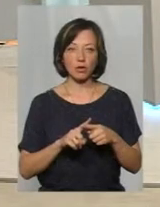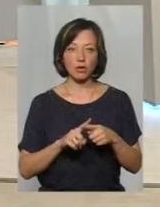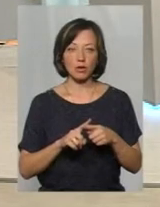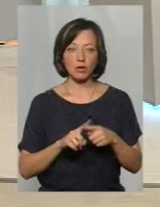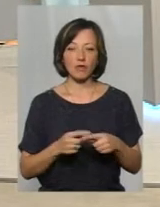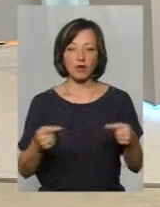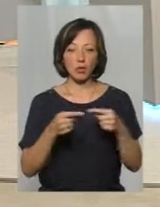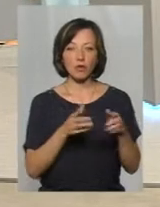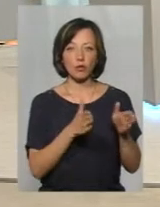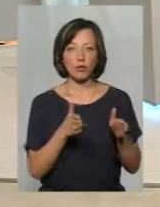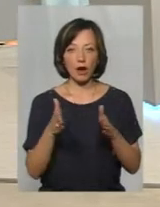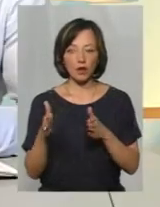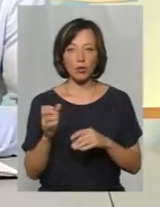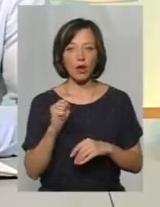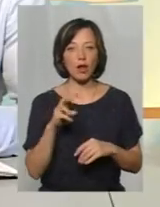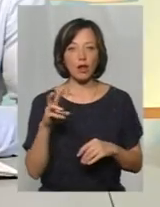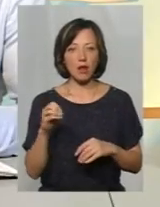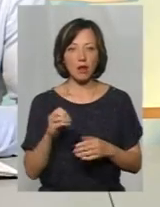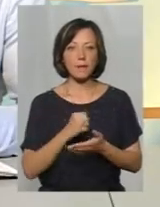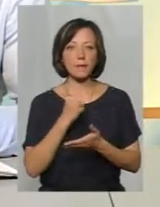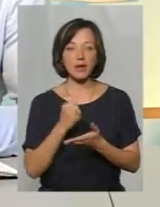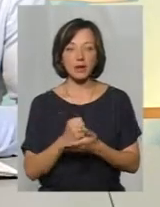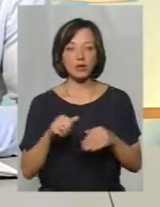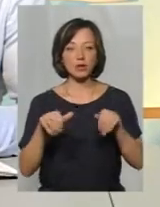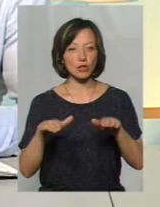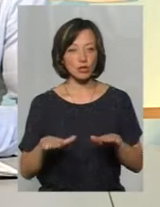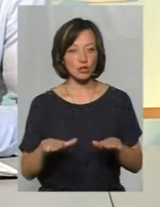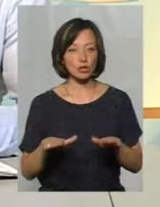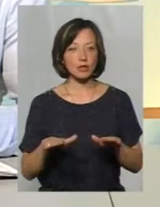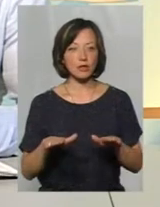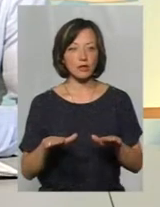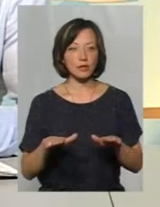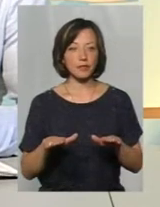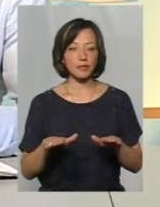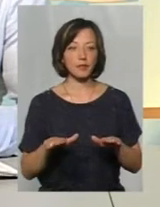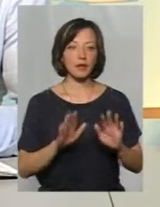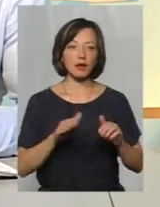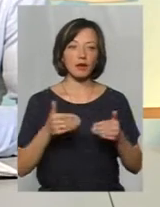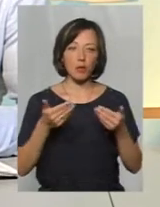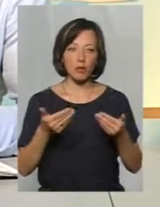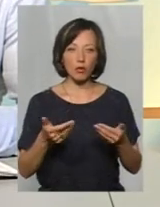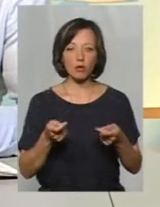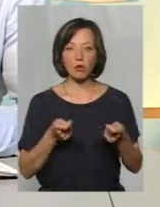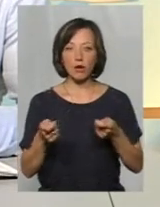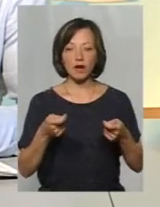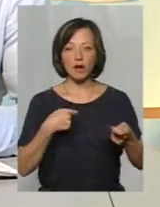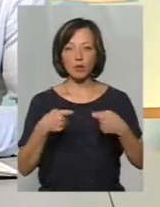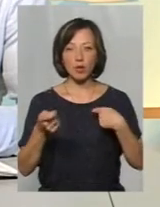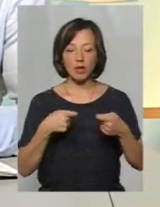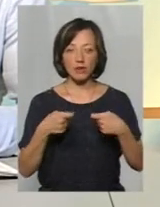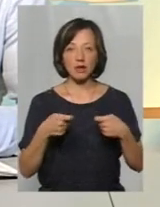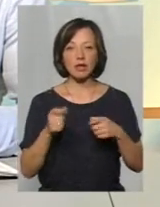відповідному порядку. Але прийнято рішення нам, рекомендовано управління торгівлі,